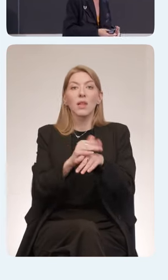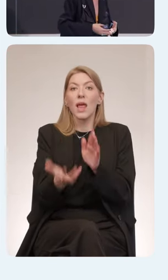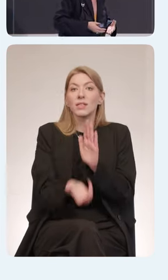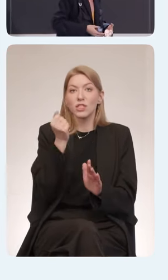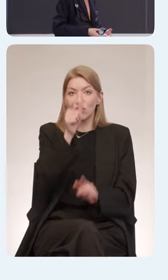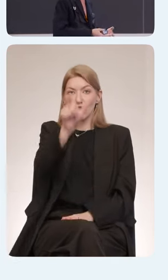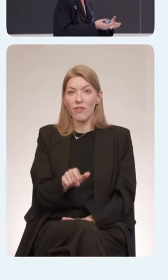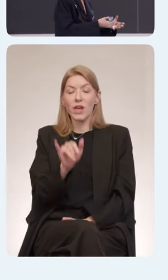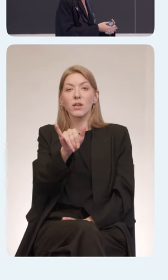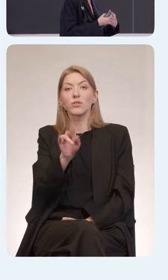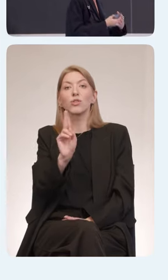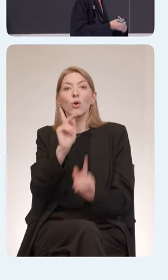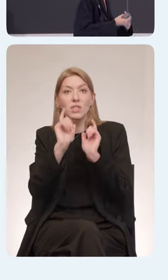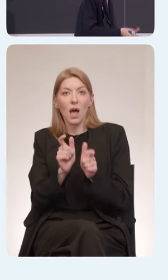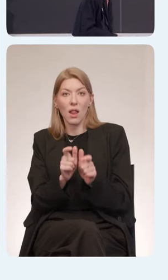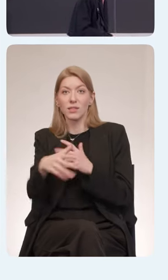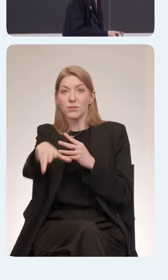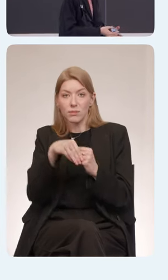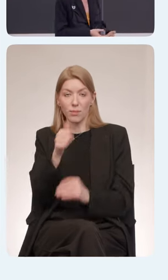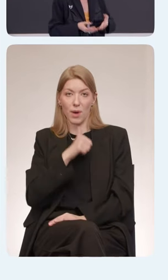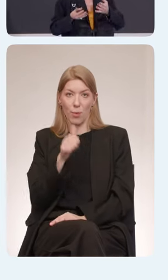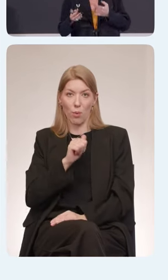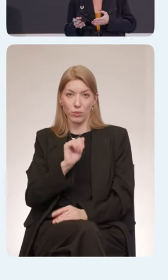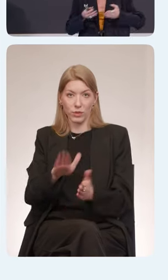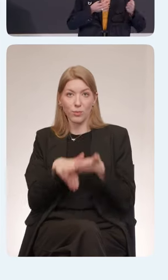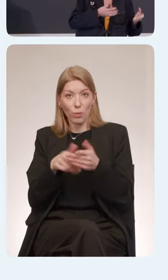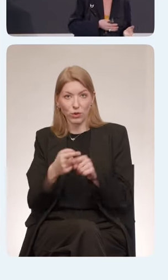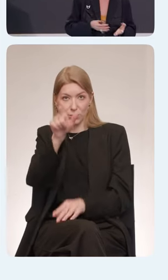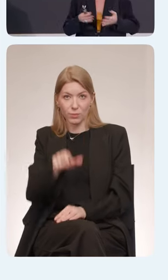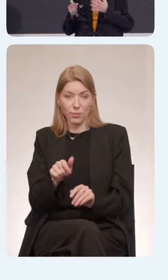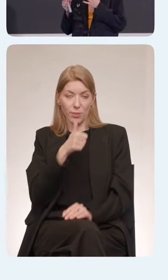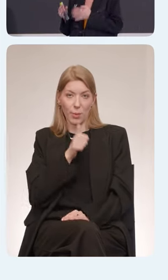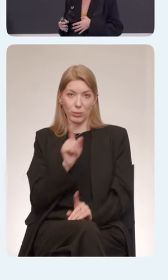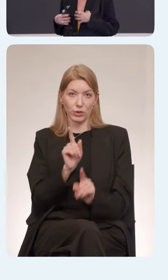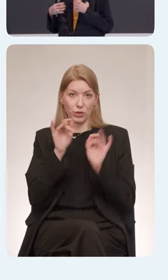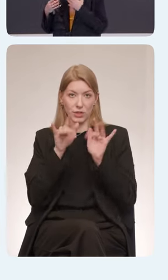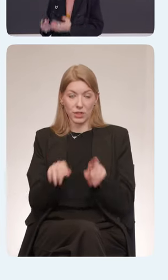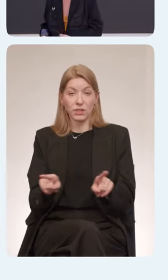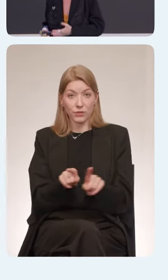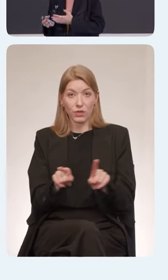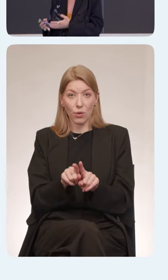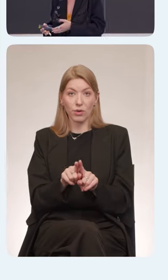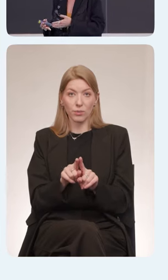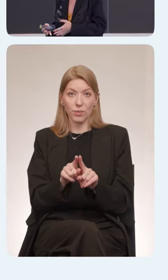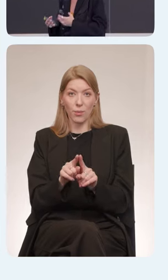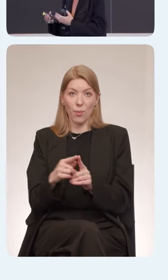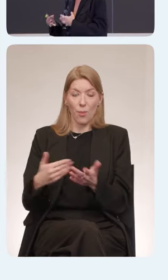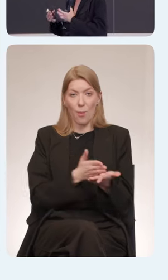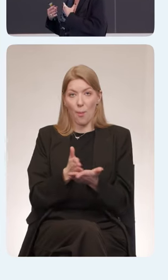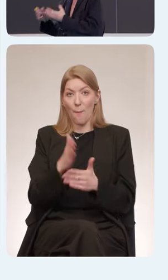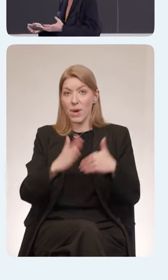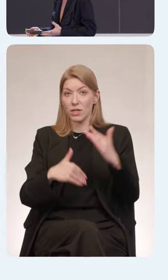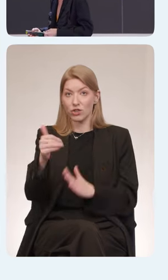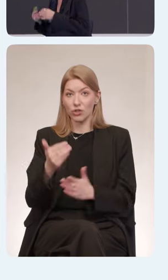ближе, и через него попробуйте что-то сделать. Это такой довольно прагматичный, достаточно гибкий подход к тому, чтобы